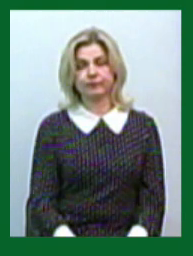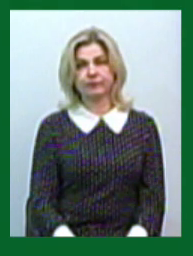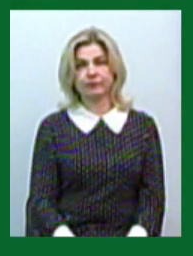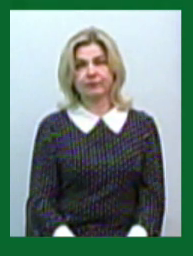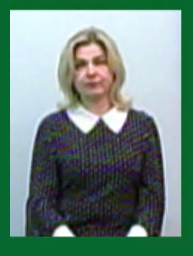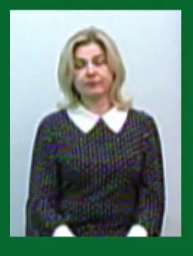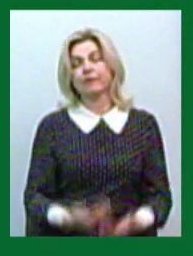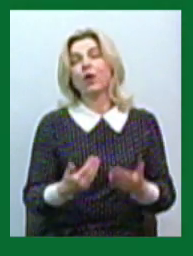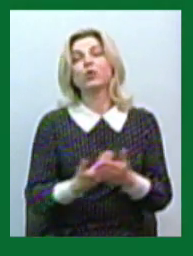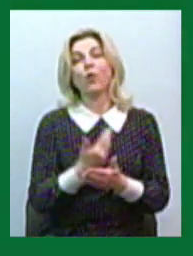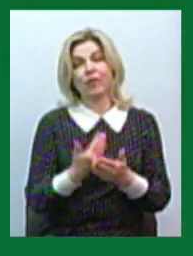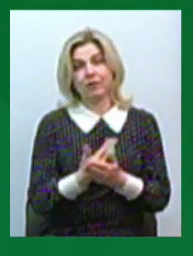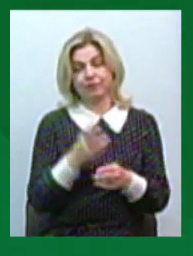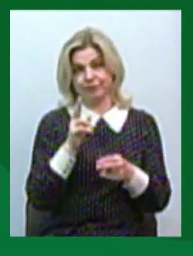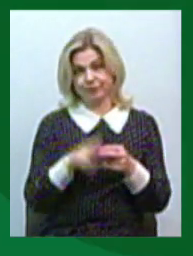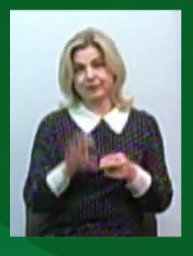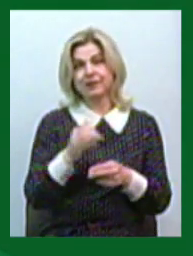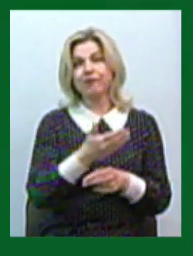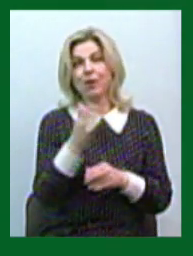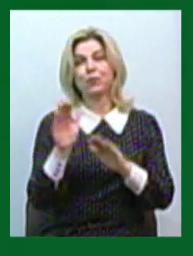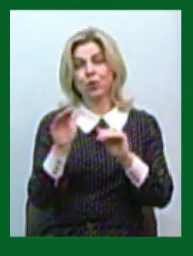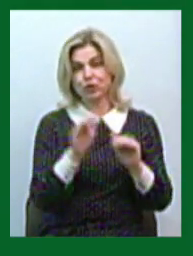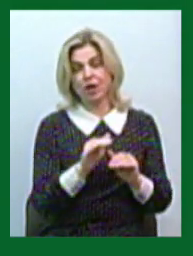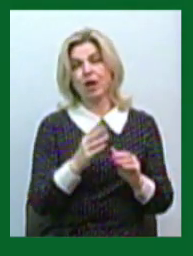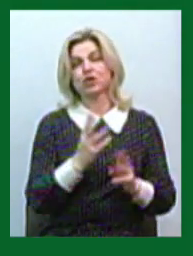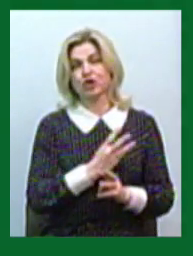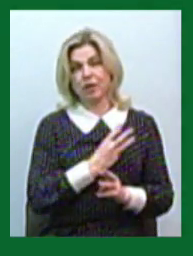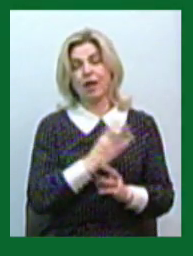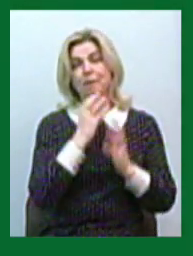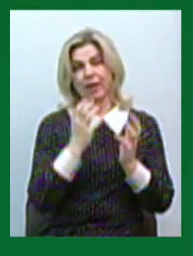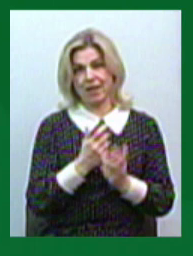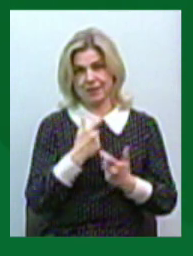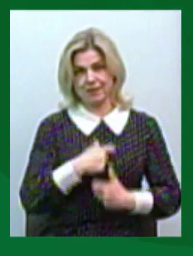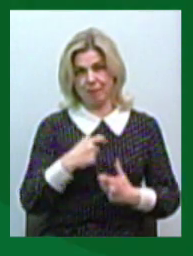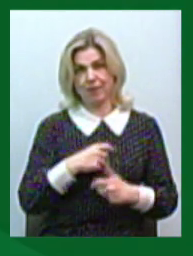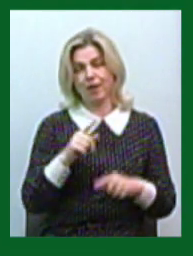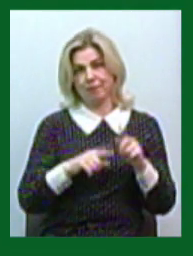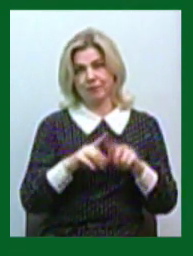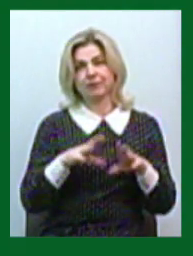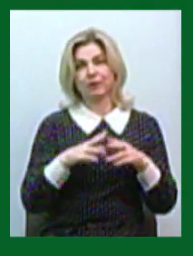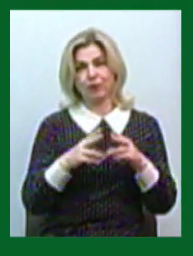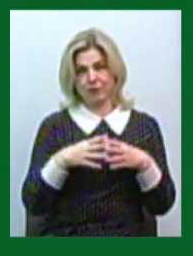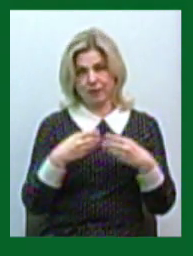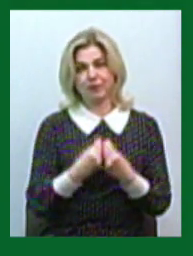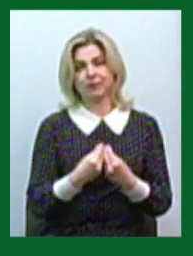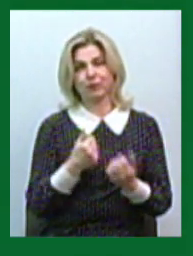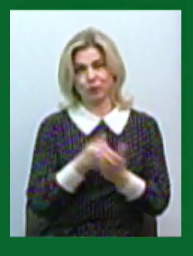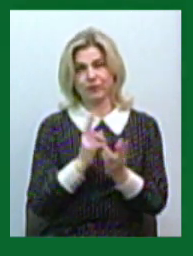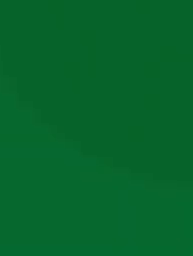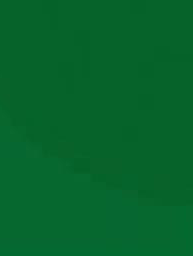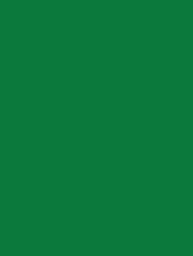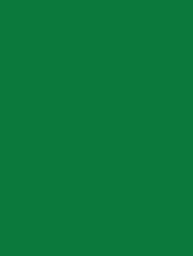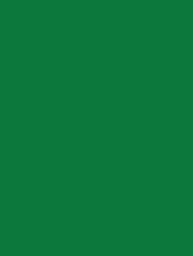На цьому прощаюся з вами, бажаю вам мирного вечора, бережіть себе та своїх близьких, побачимось.